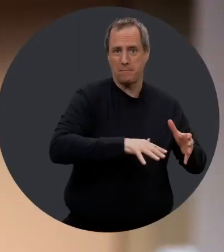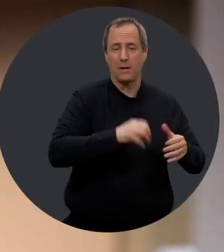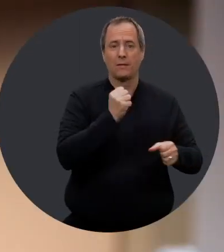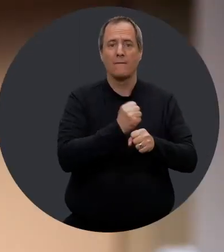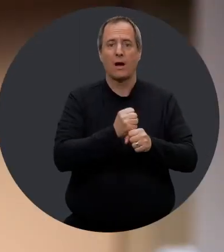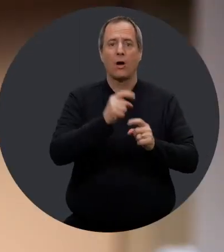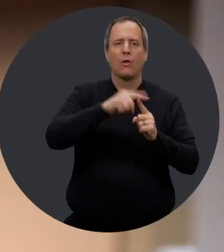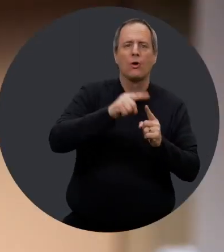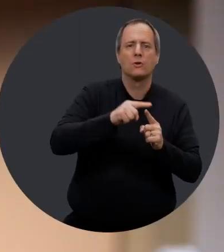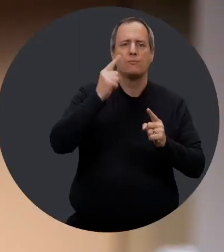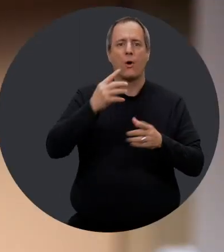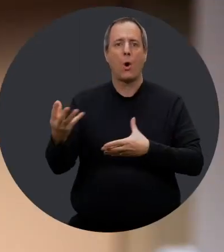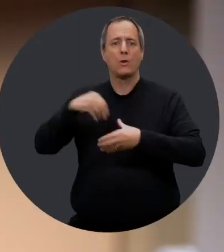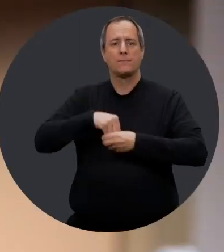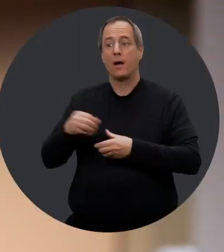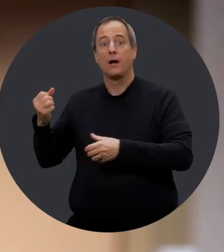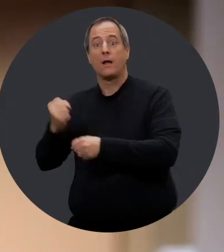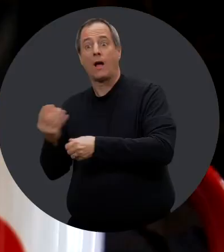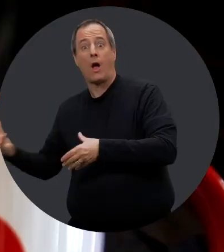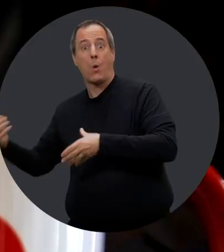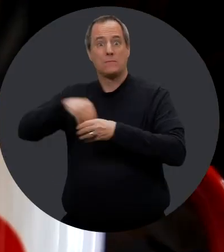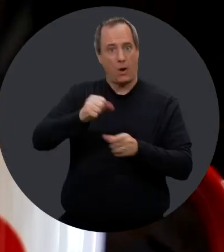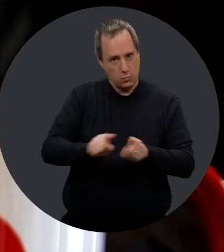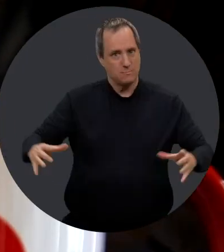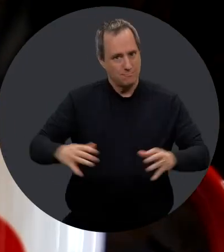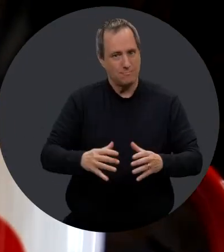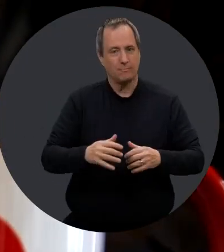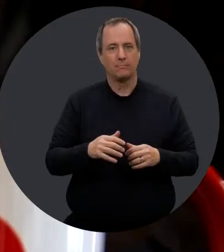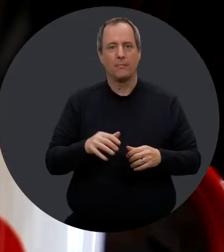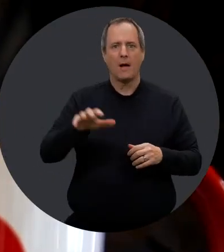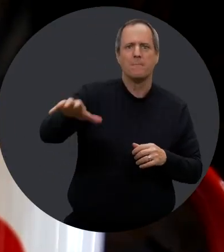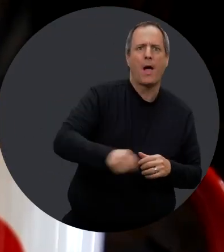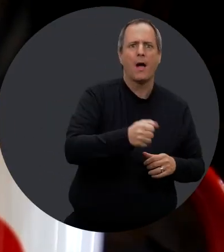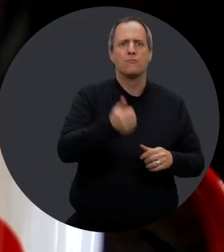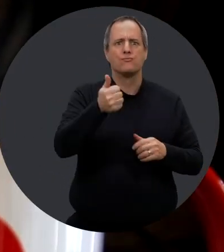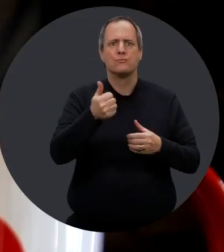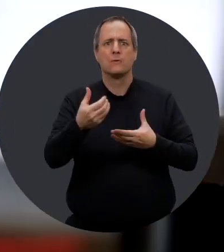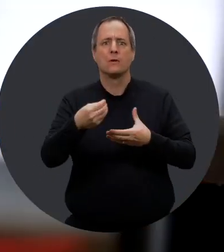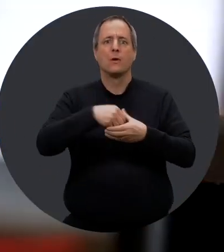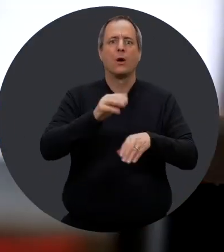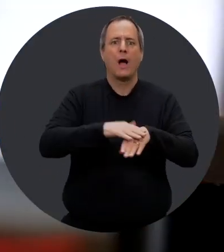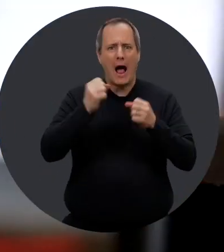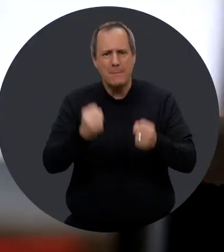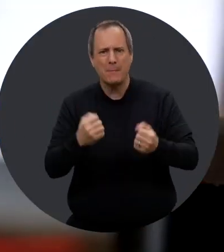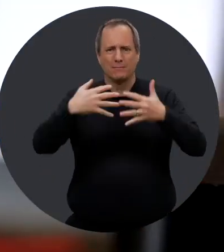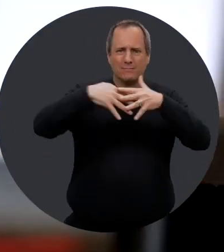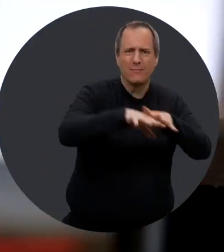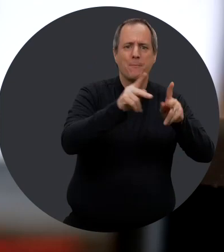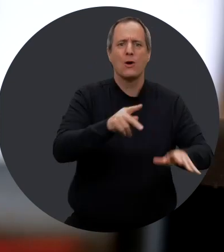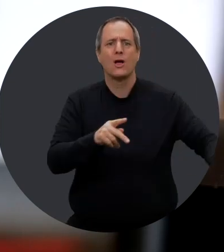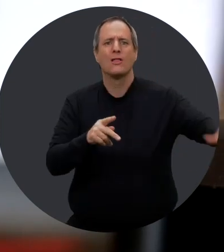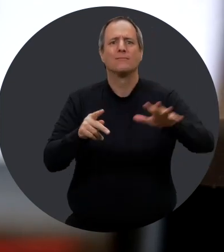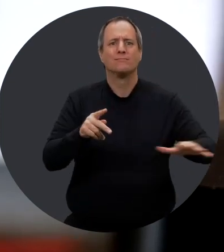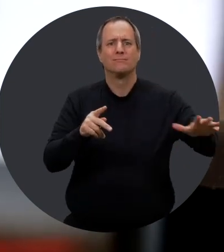travaille une technologie pour les autistes, avec des autistes. Ça prend plus d'Auticonsulte pour être capable d'intégrer ces personnes-là, qu